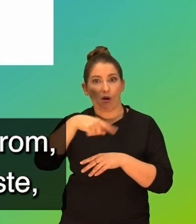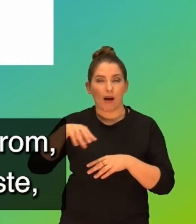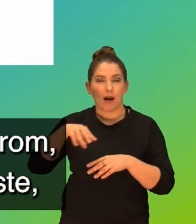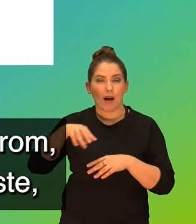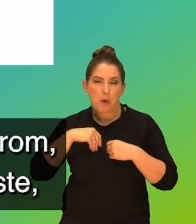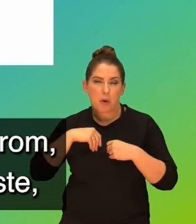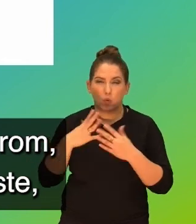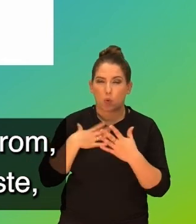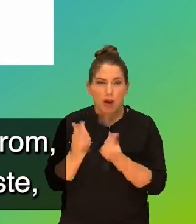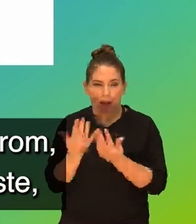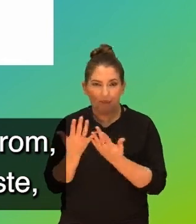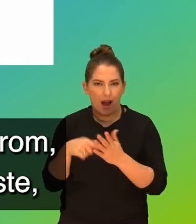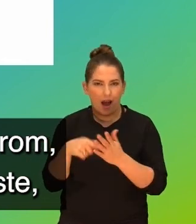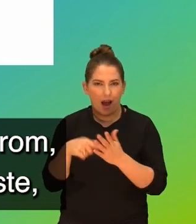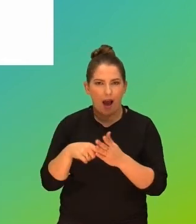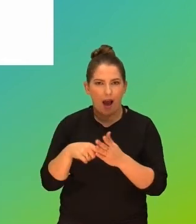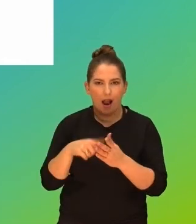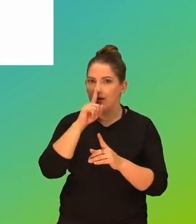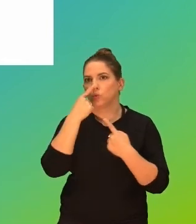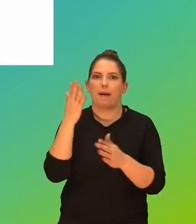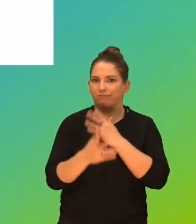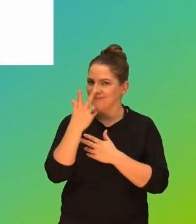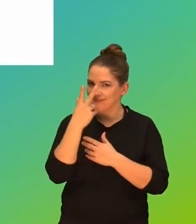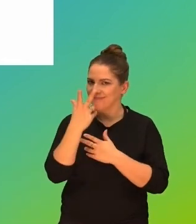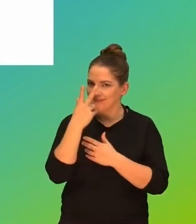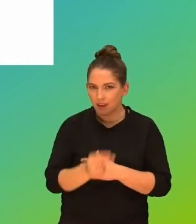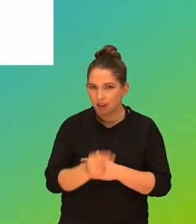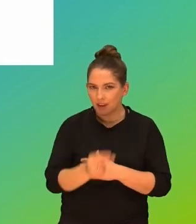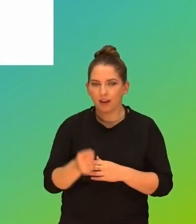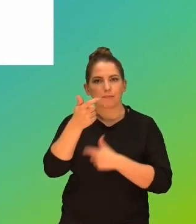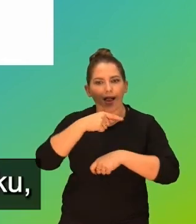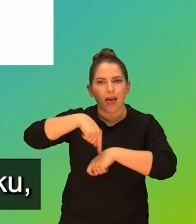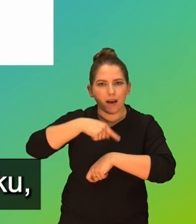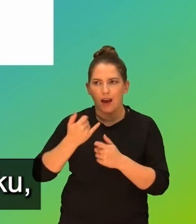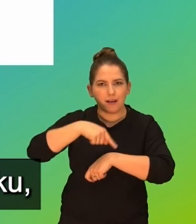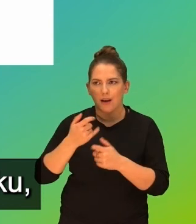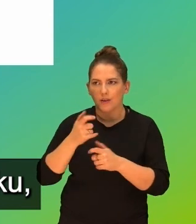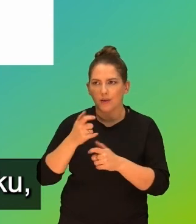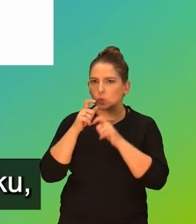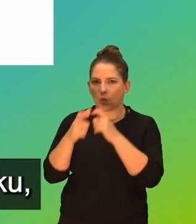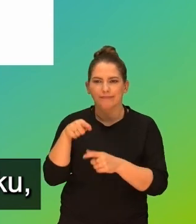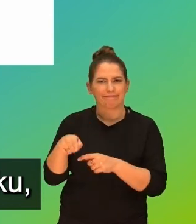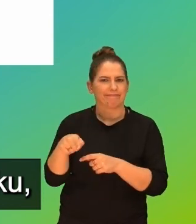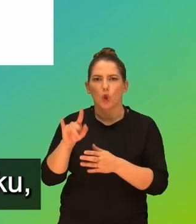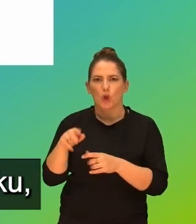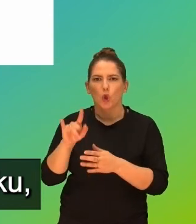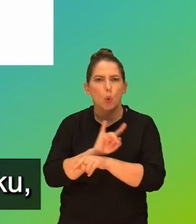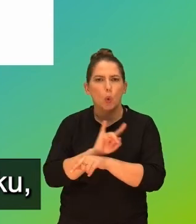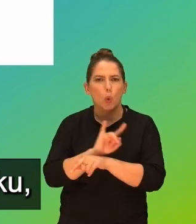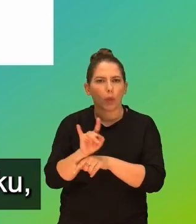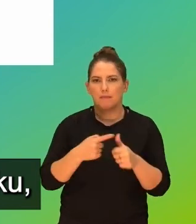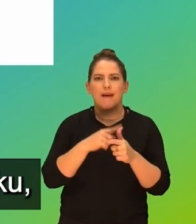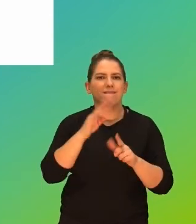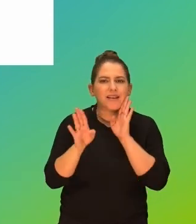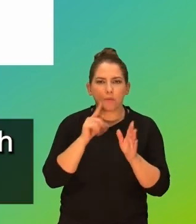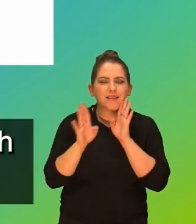się intuicyjne, ale nie jest tak super proste, więc pokażmy, przeprowadźmy taką lekcję, jak zgłościć treść na YouTubie, jak zgłościć